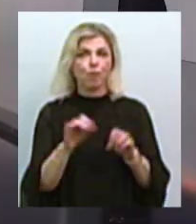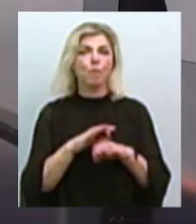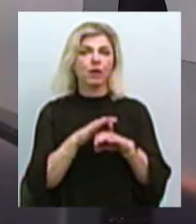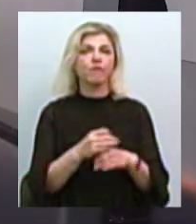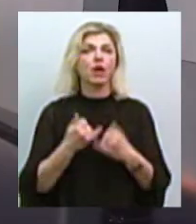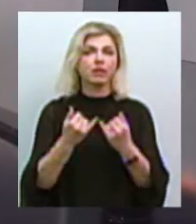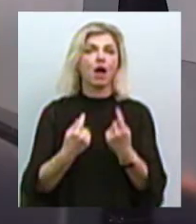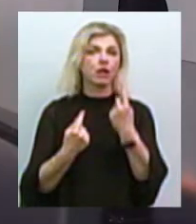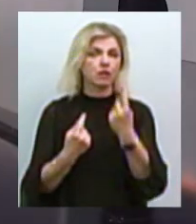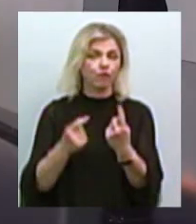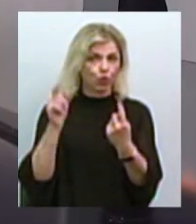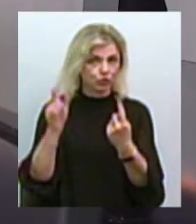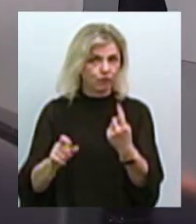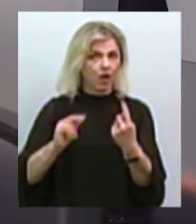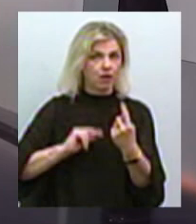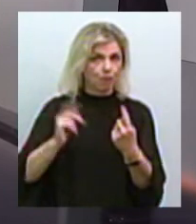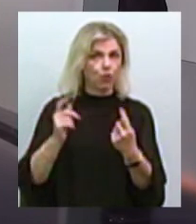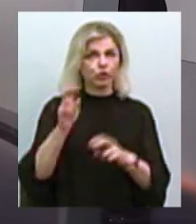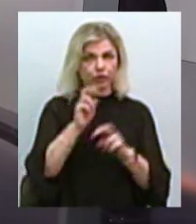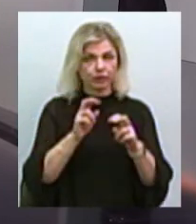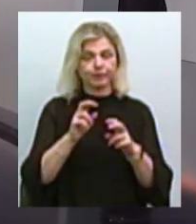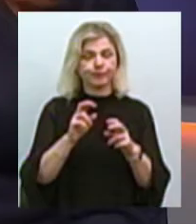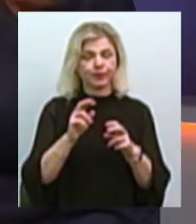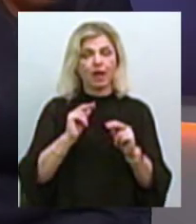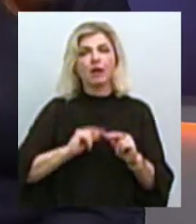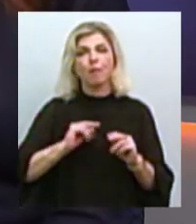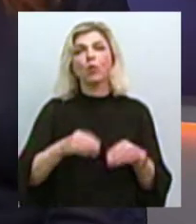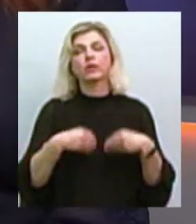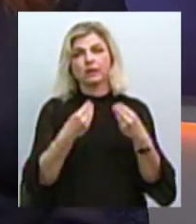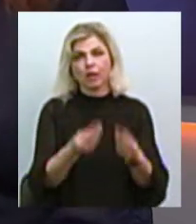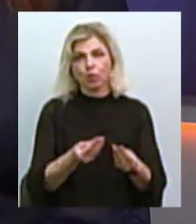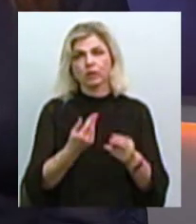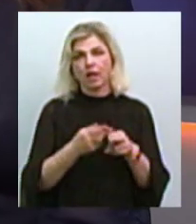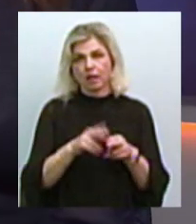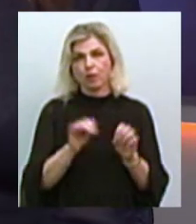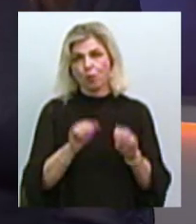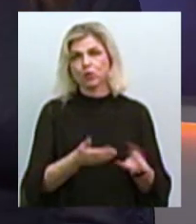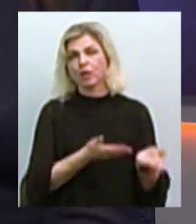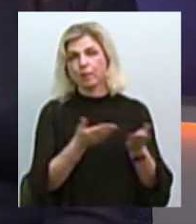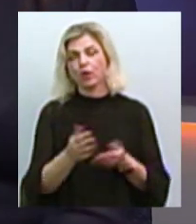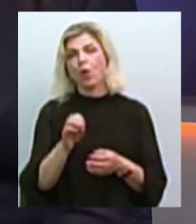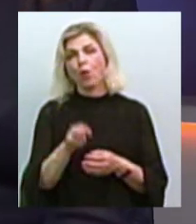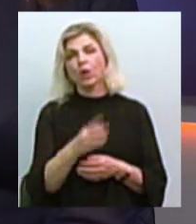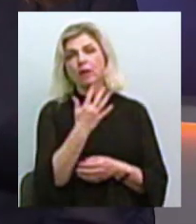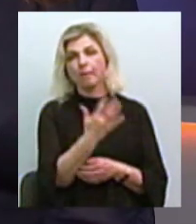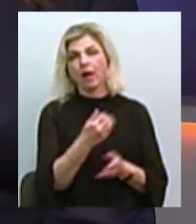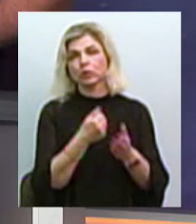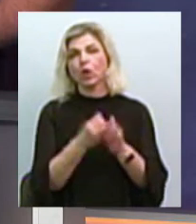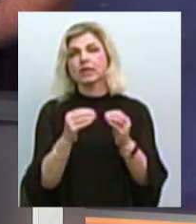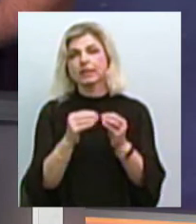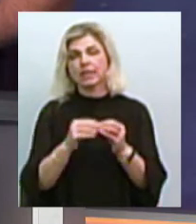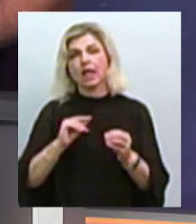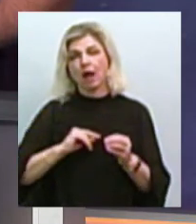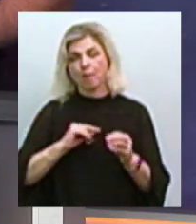роботодавця, так як ми бачили по нашому сюжеті, можуть на цю ярмарку вакансій бути запрошені від 5 до 10 роботодавців, які